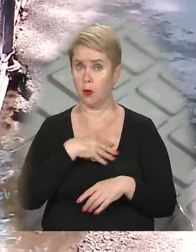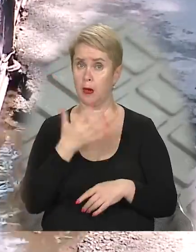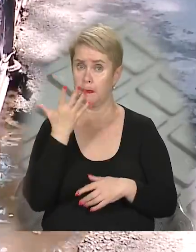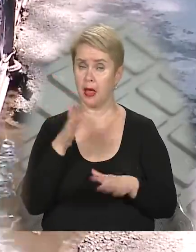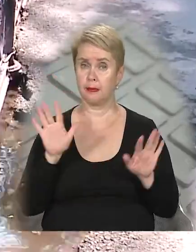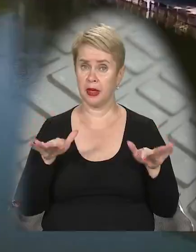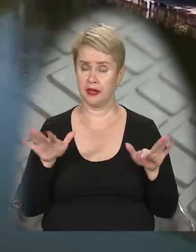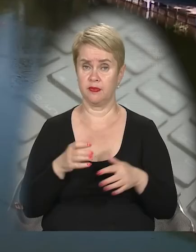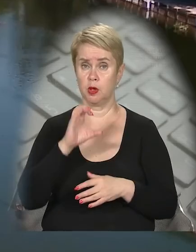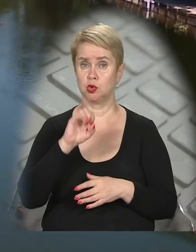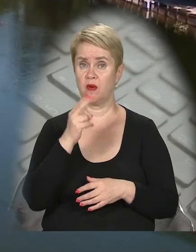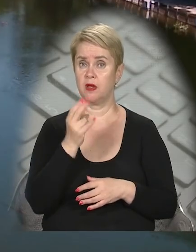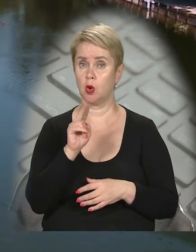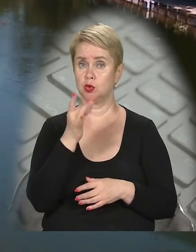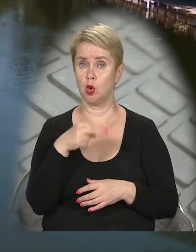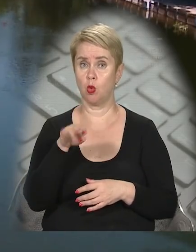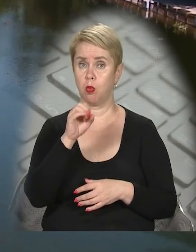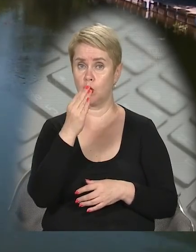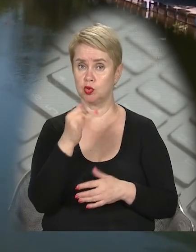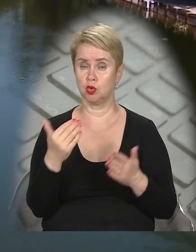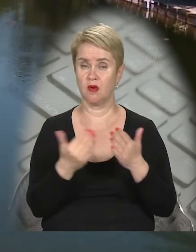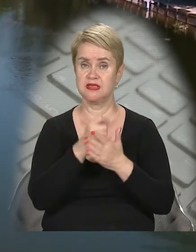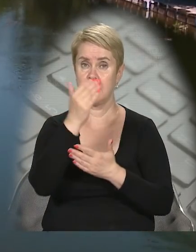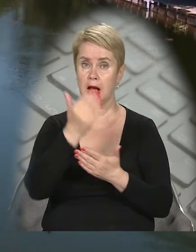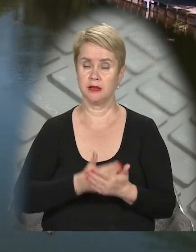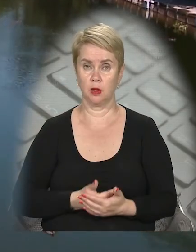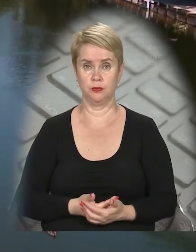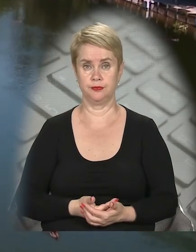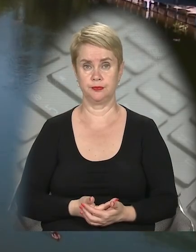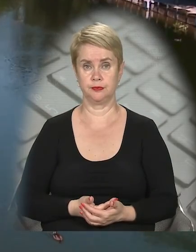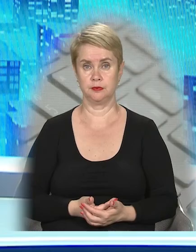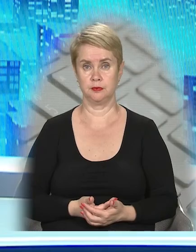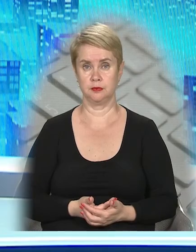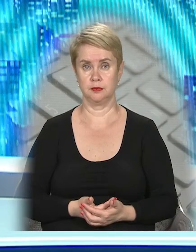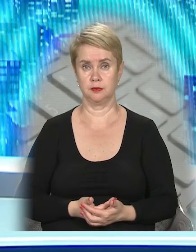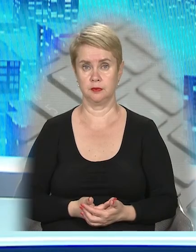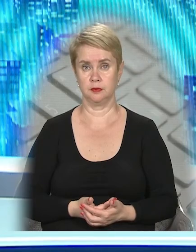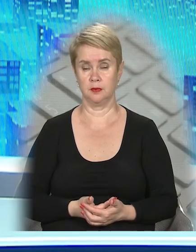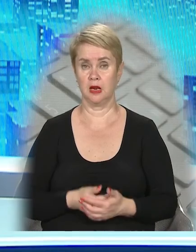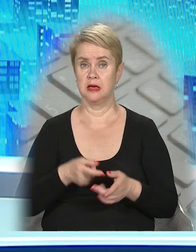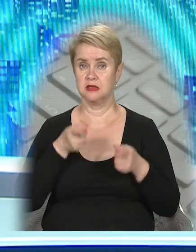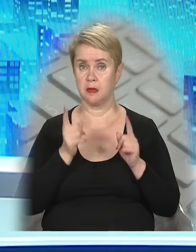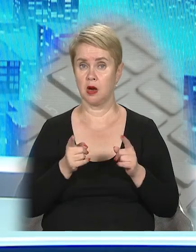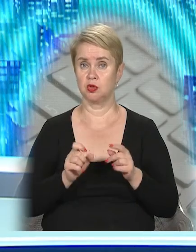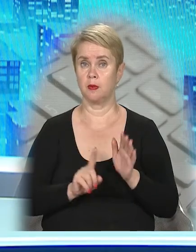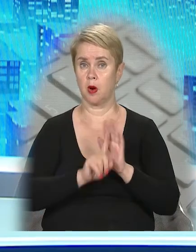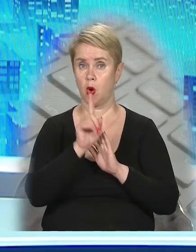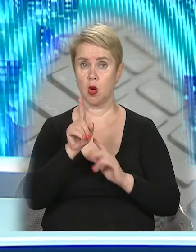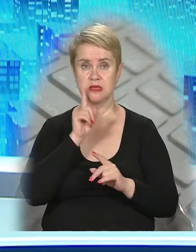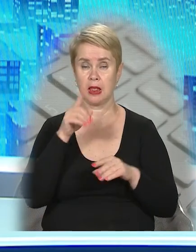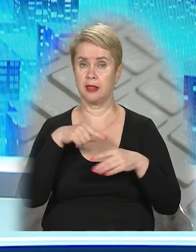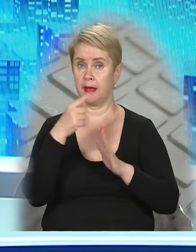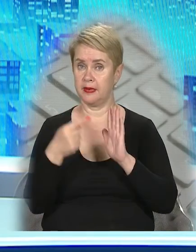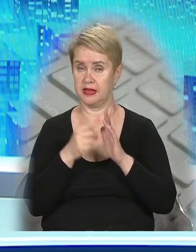п'ять птахів. Софія Куценко, Єгор Любарщук, новини 11 каналу. Справжній прорив в озеленені